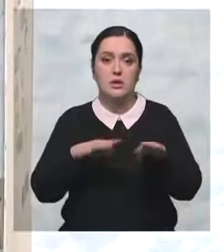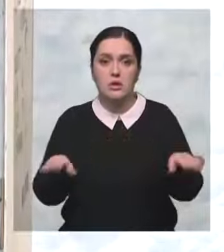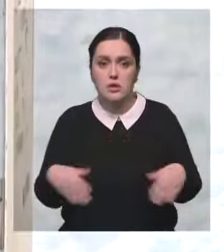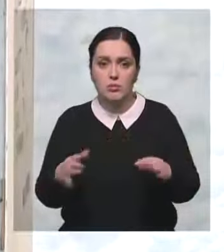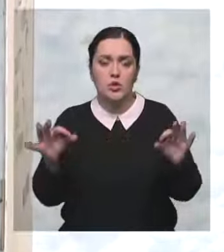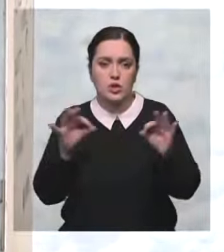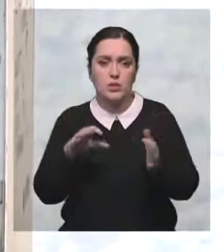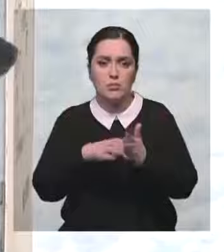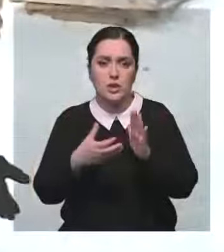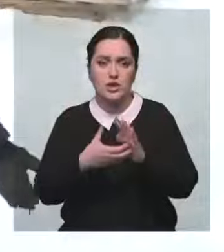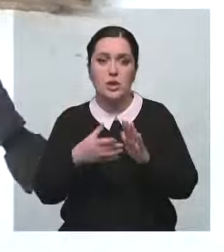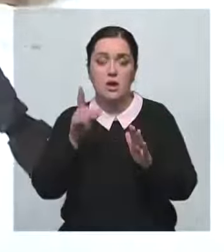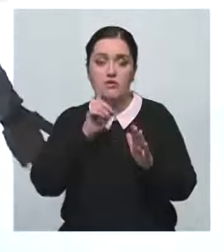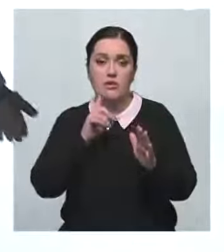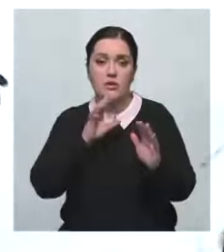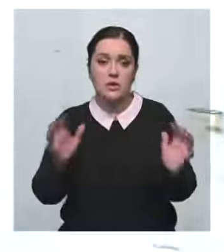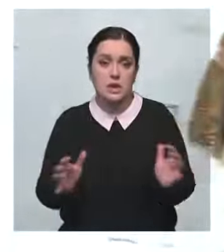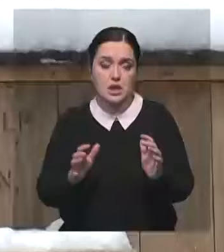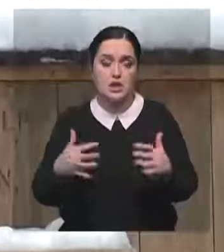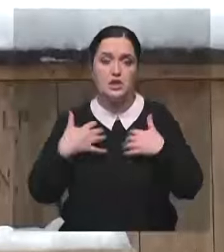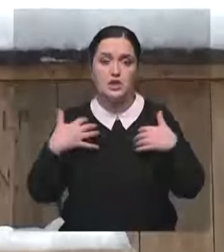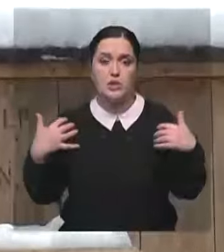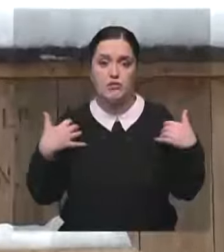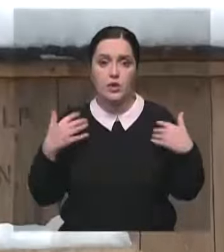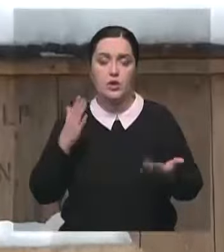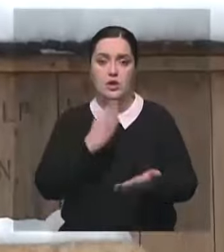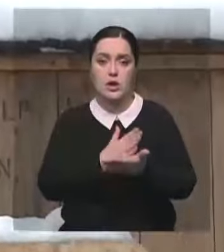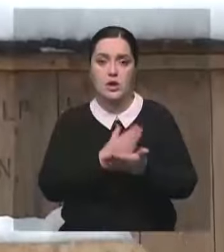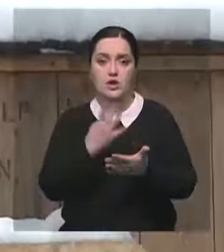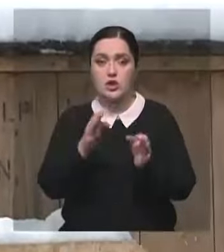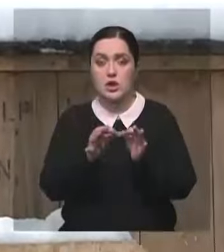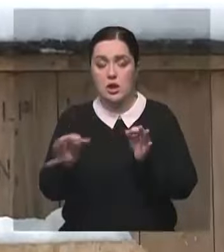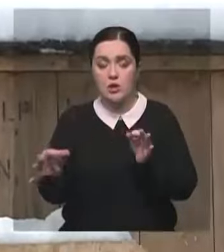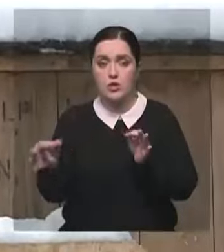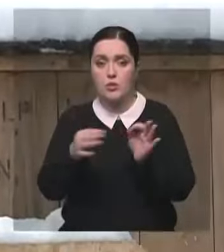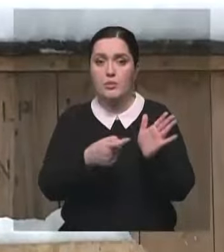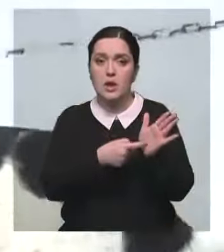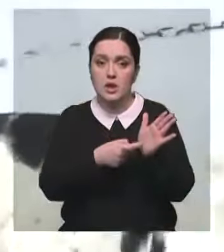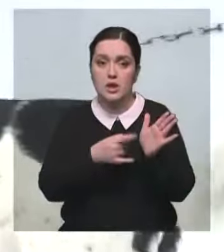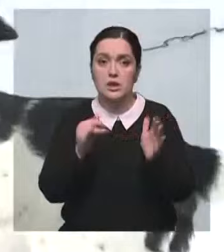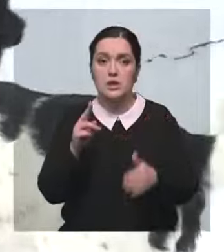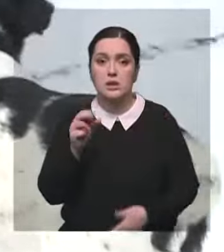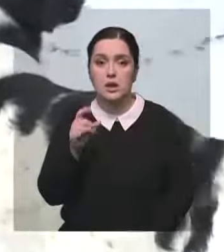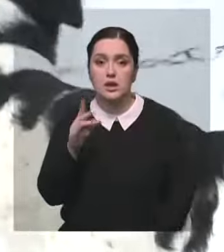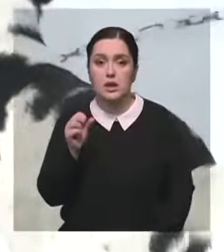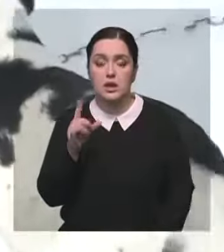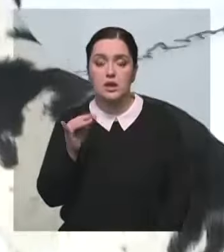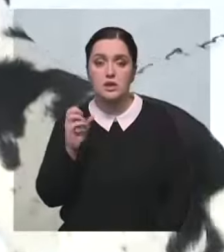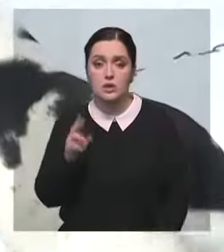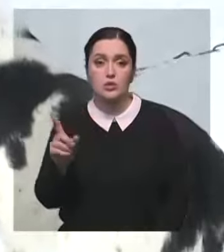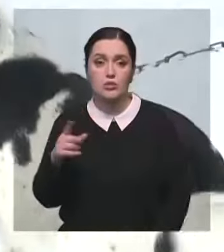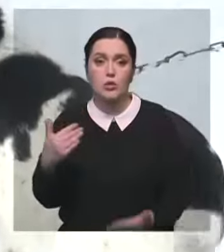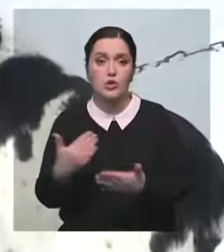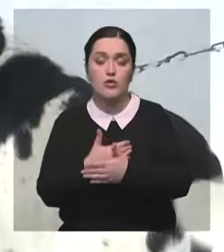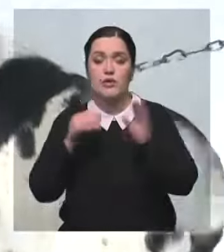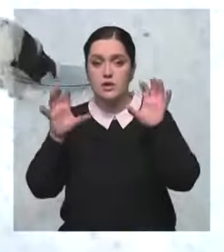никаких помещений. Пункты временного содержания животных пока есть только в четырех районах области, в Карганде и Каркаролинске. Хотя для того, чтобы новый